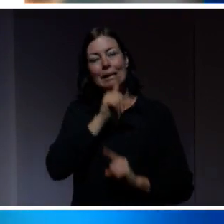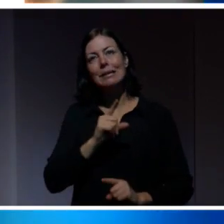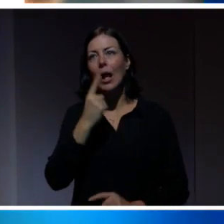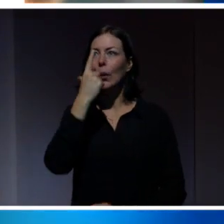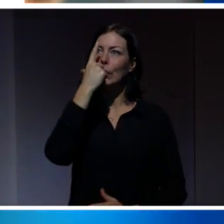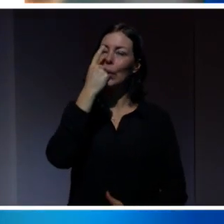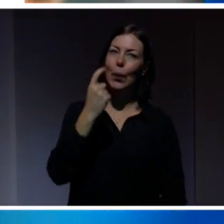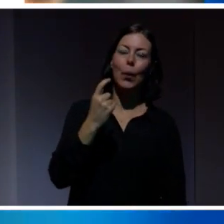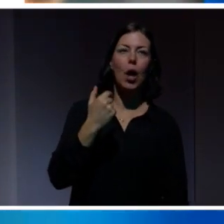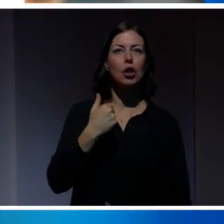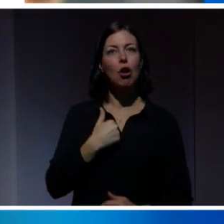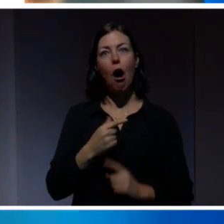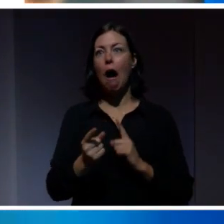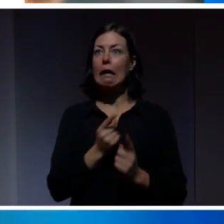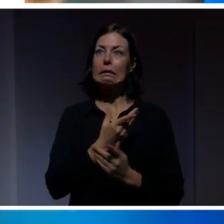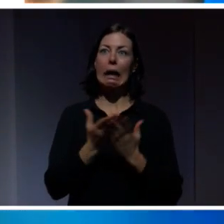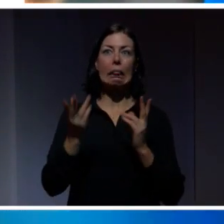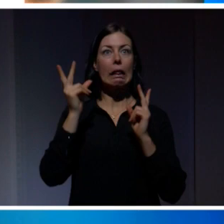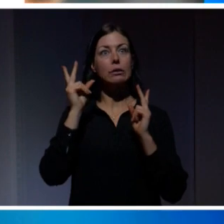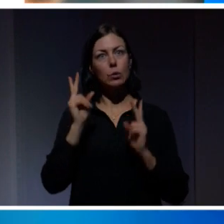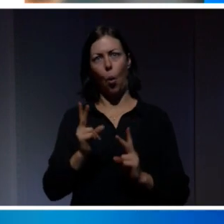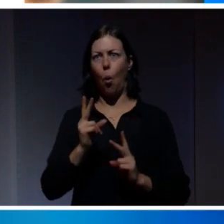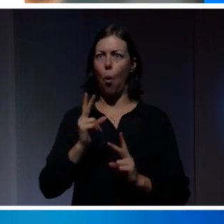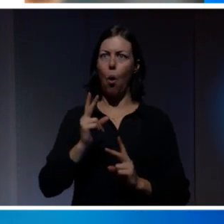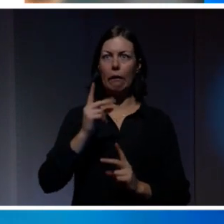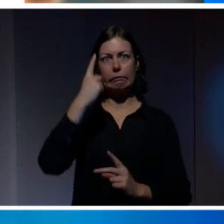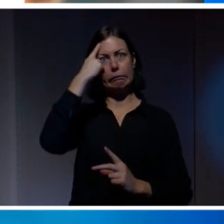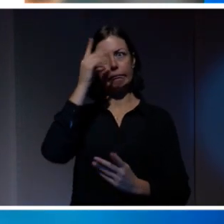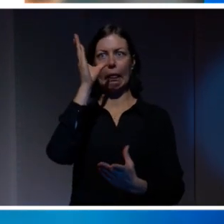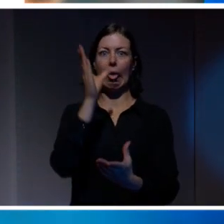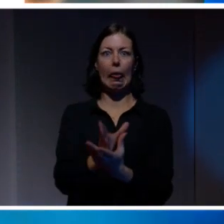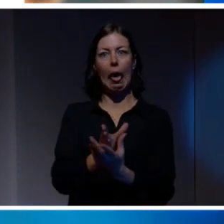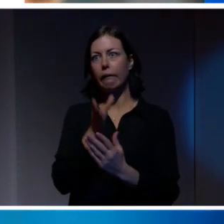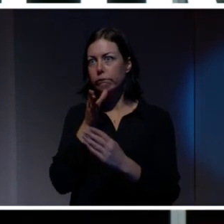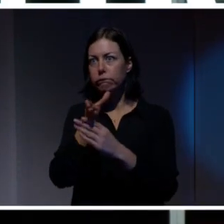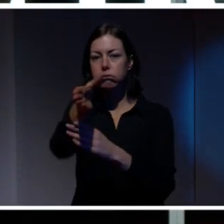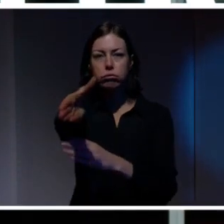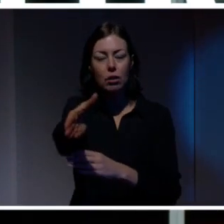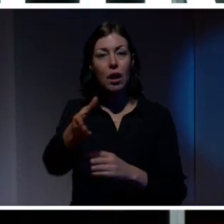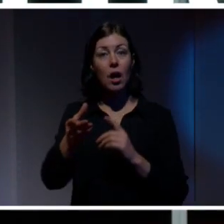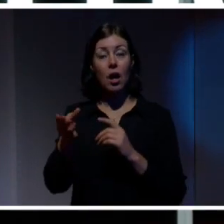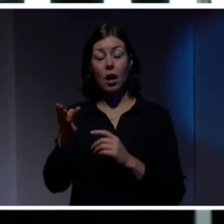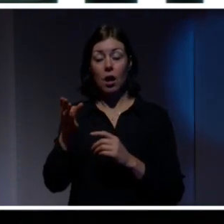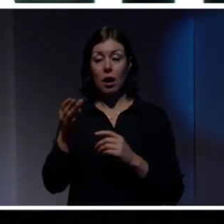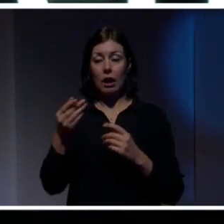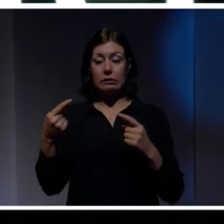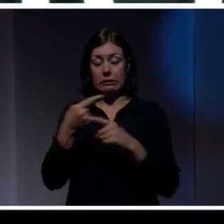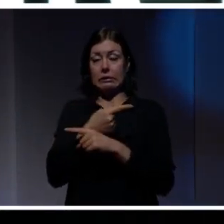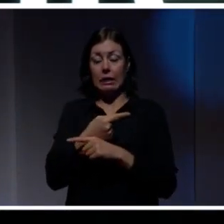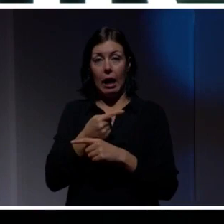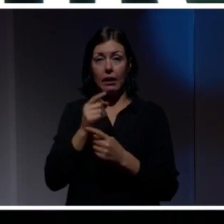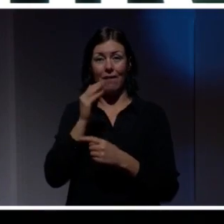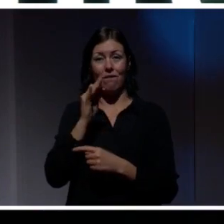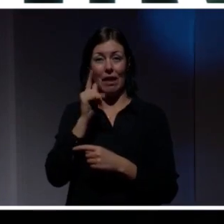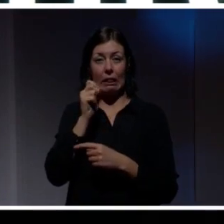Att jag är kanske inte så rationell som jag tror. Även om jag trodde att jag skulle få nya perspektiv så kom filterbubblan där. Och egentligen så vill jag bara umgås med likasinnade.